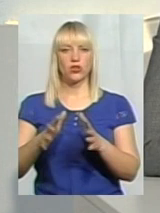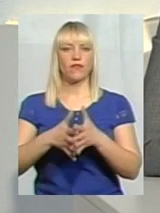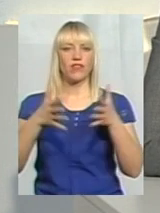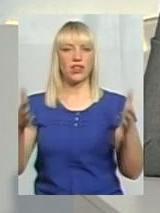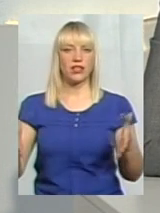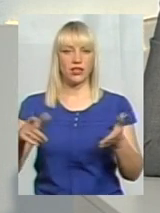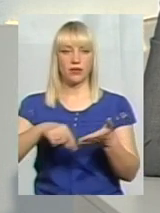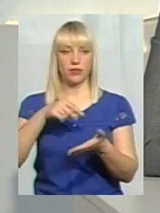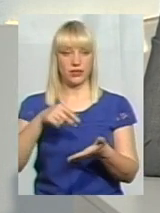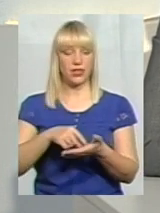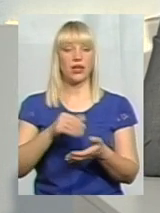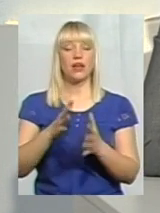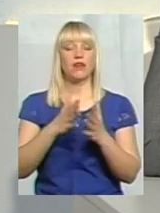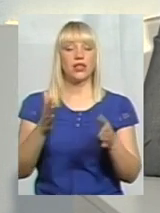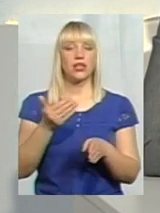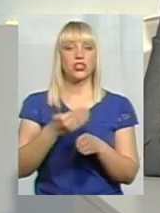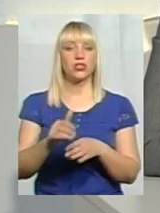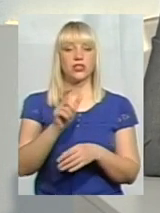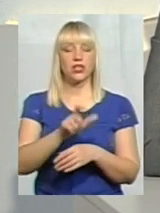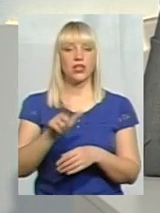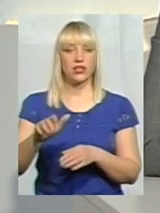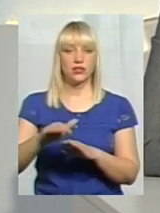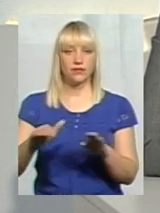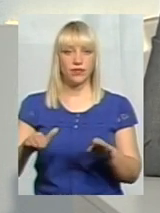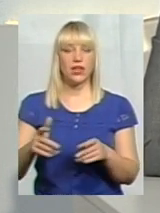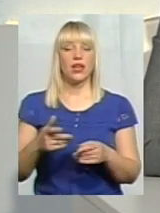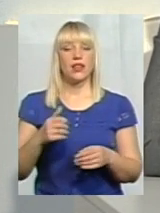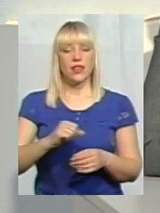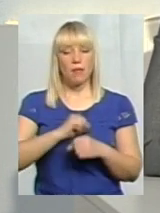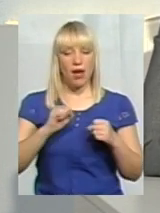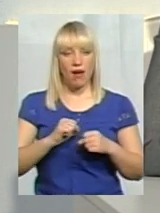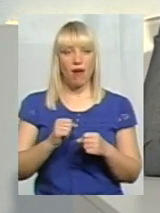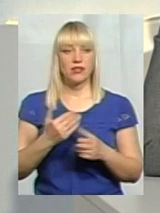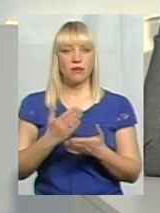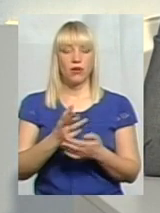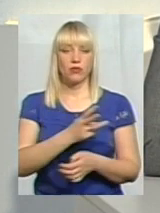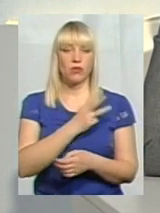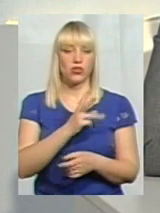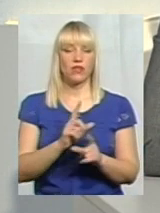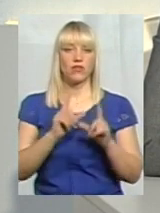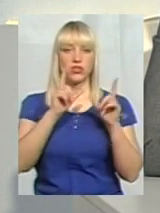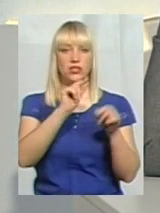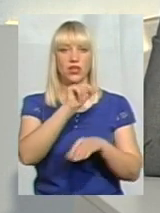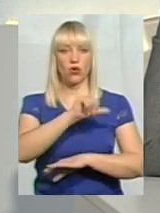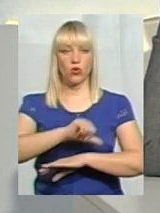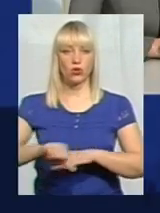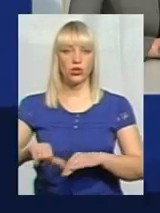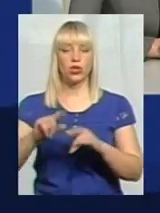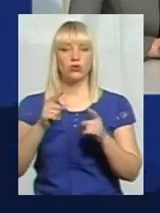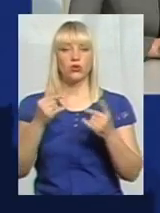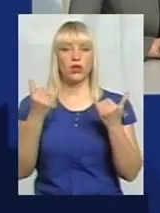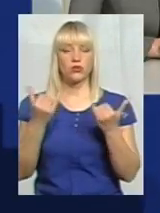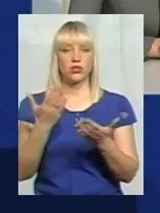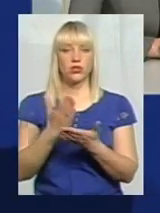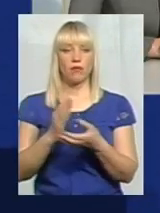містах. Велика частина також намагається і має бажання, виїжджає за кордон. Тому на сьогодні це